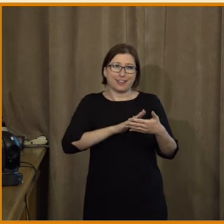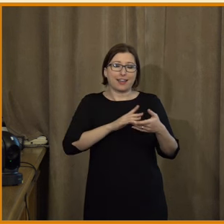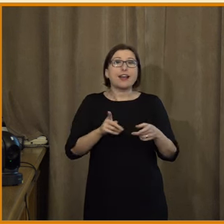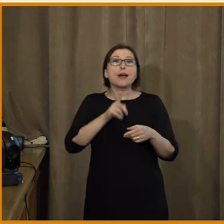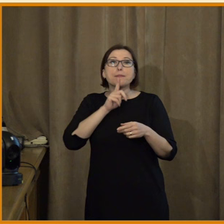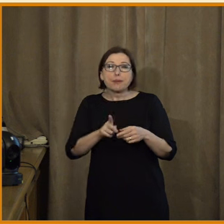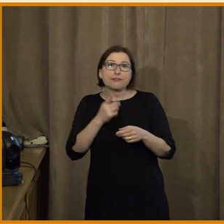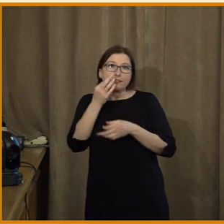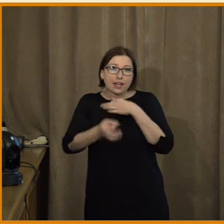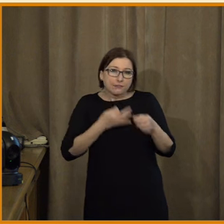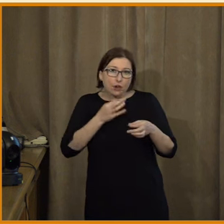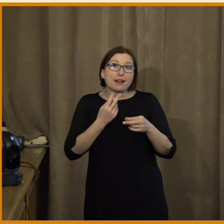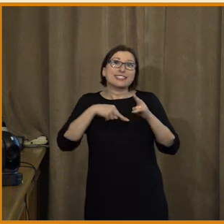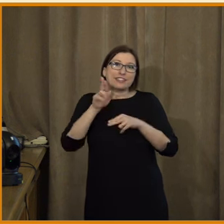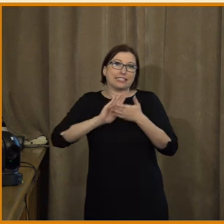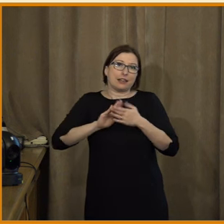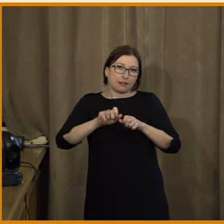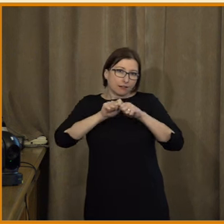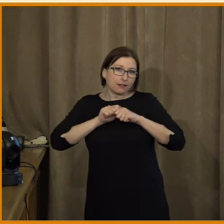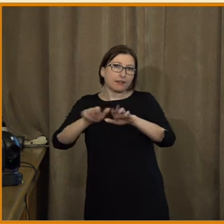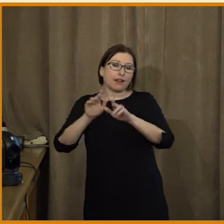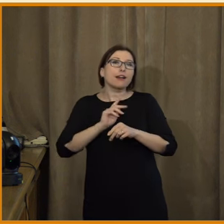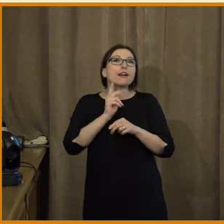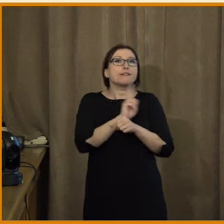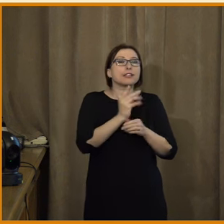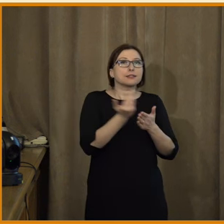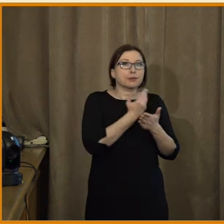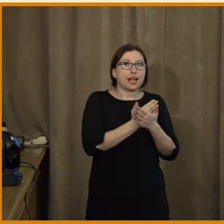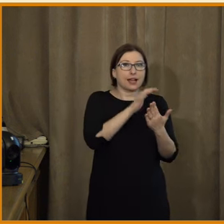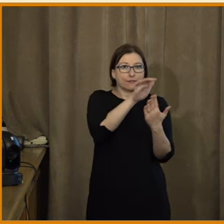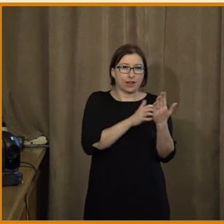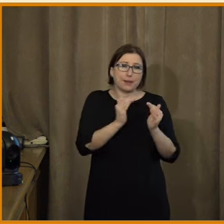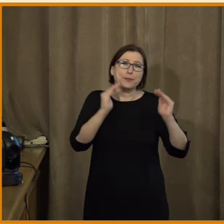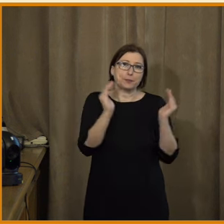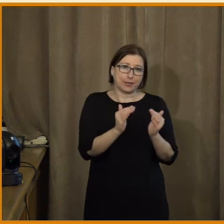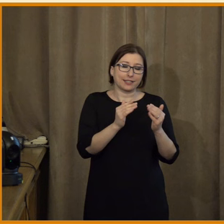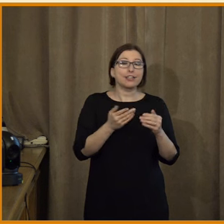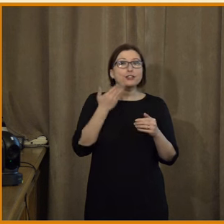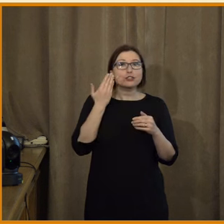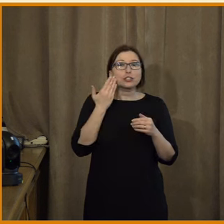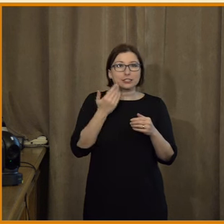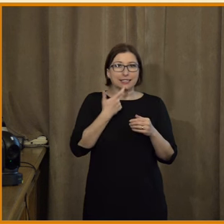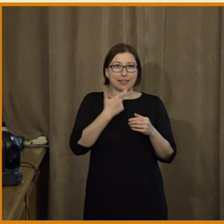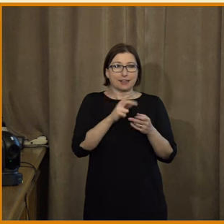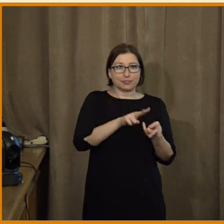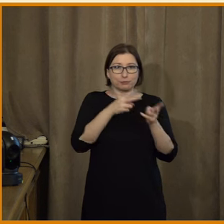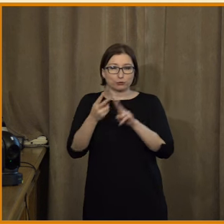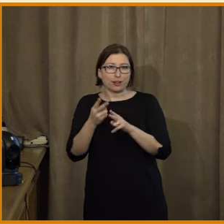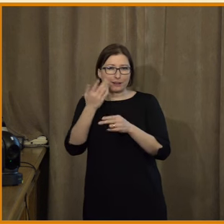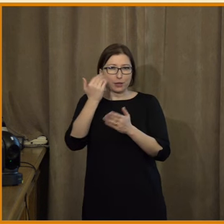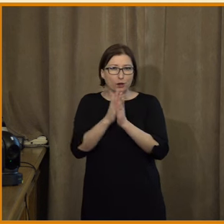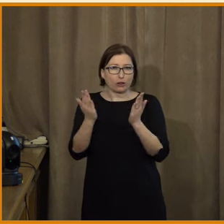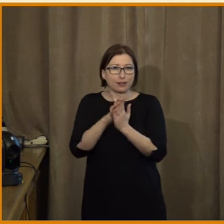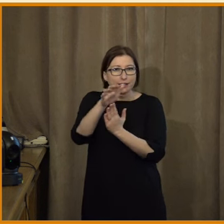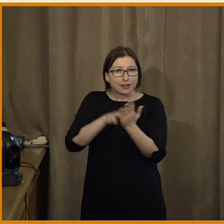pravdivé informace. Odkazují tady na tu skvělou studii, kterou kolegové, Adam Růžička a kolegové, přeložili do češtiny. Velmi ji doporučuju,